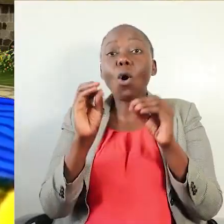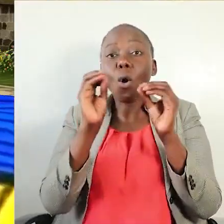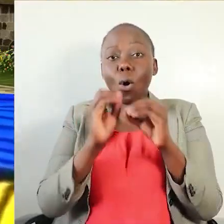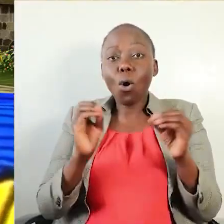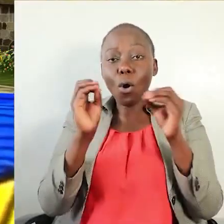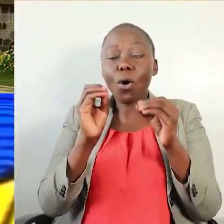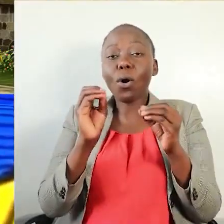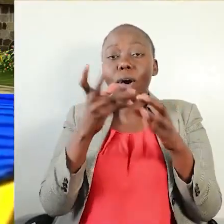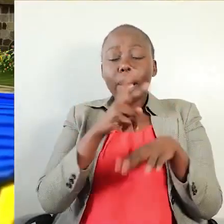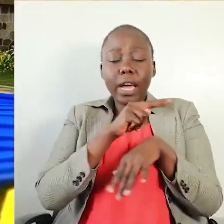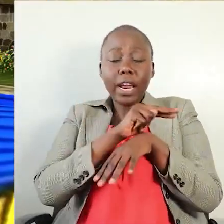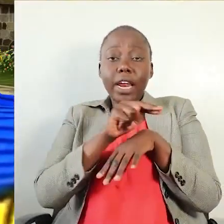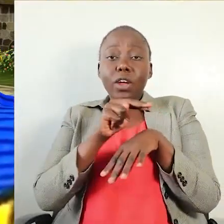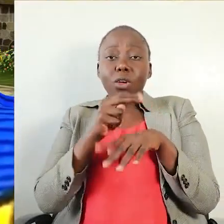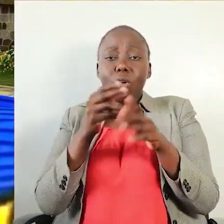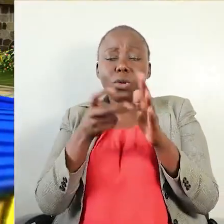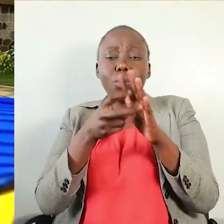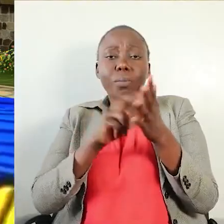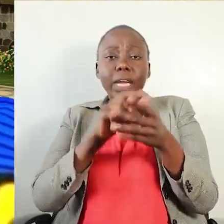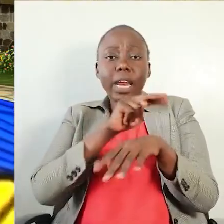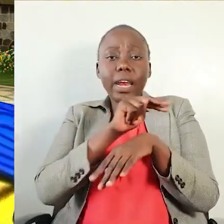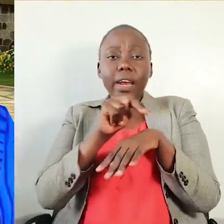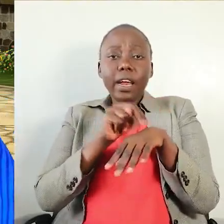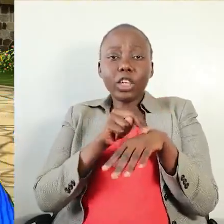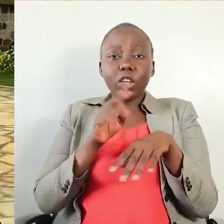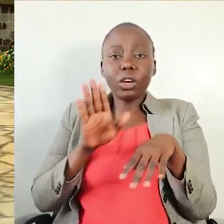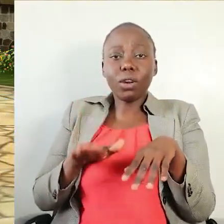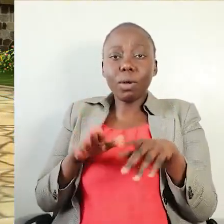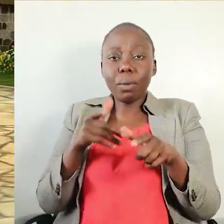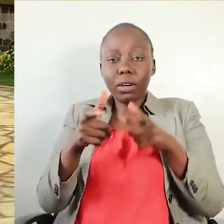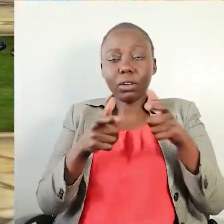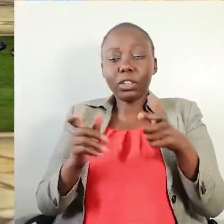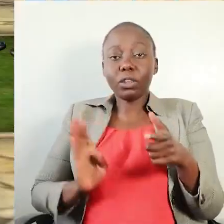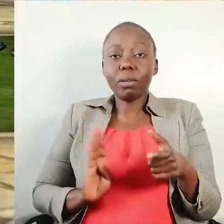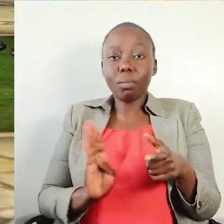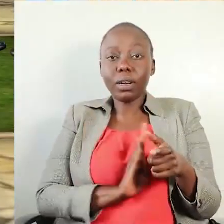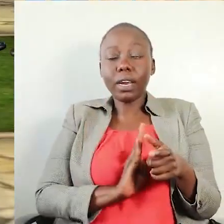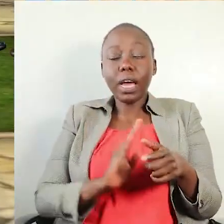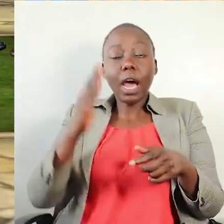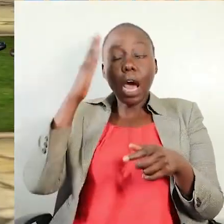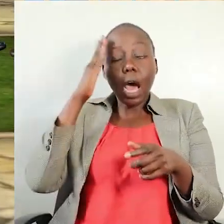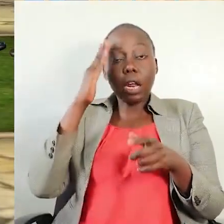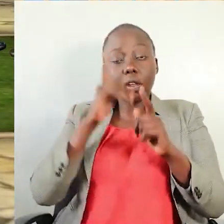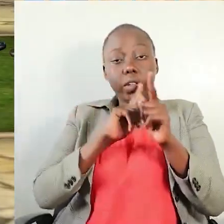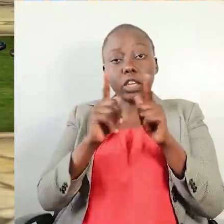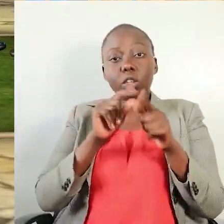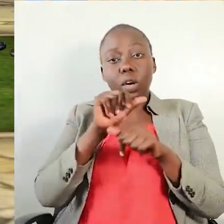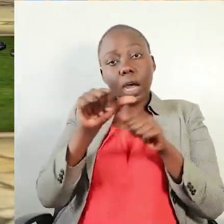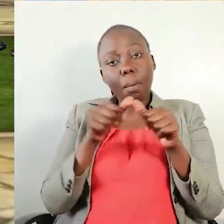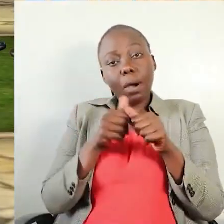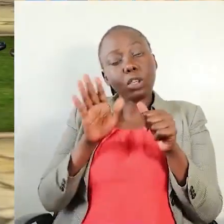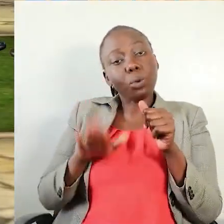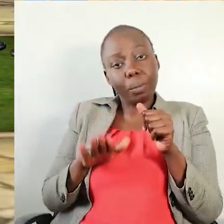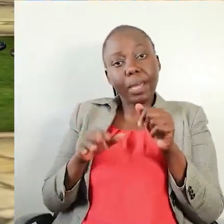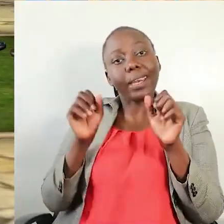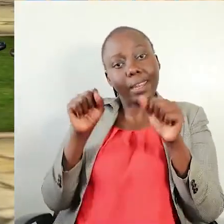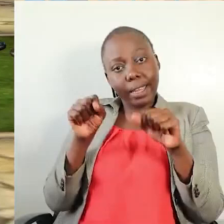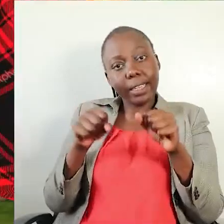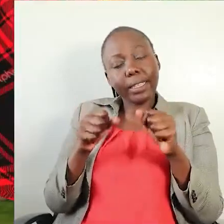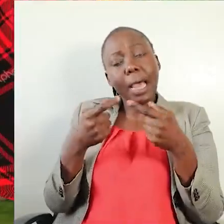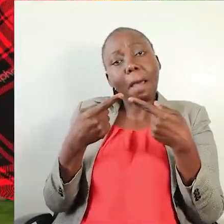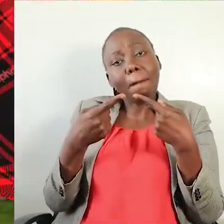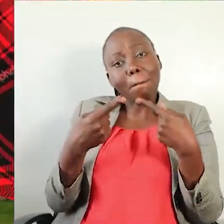Aa, unamanisha mitandao wa kamati ya taifa ya uendeshaji wanawake? Ndiyo, najua wanashugulikia maswala ya